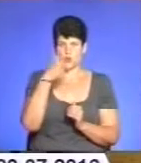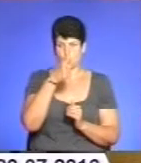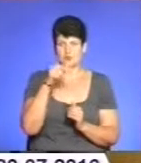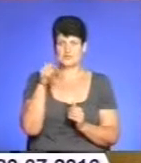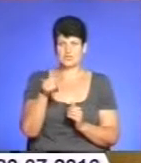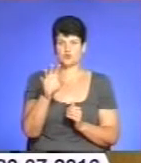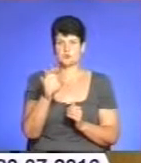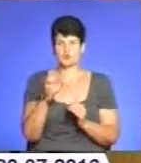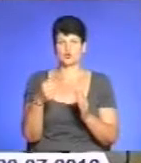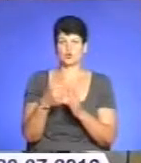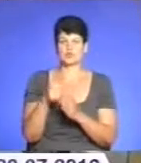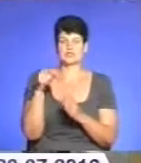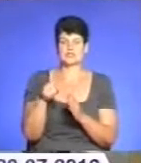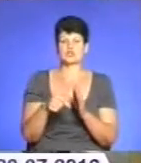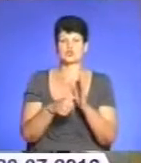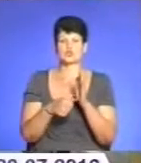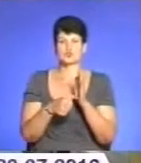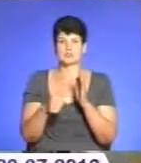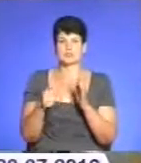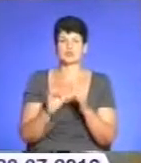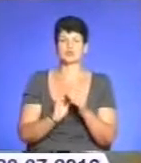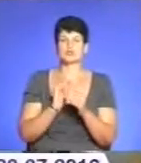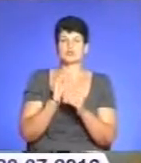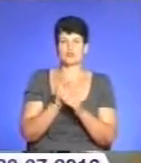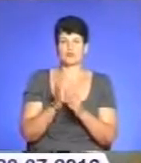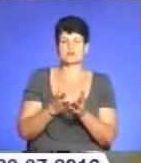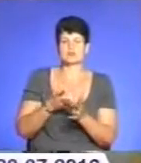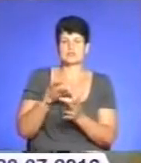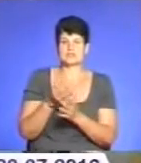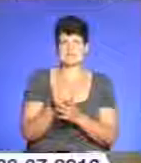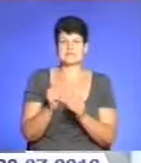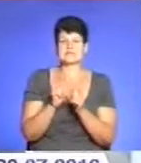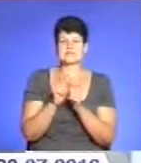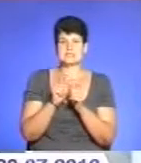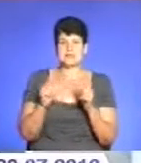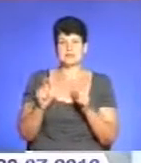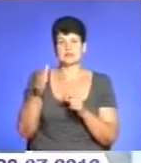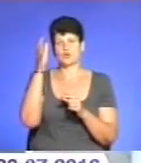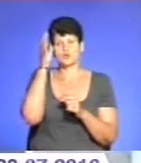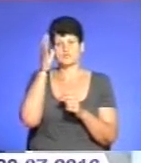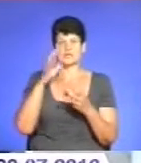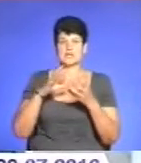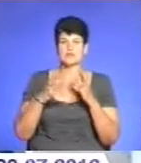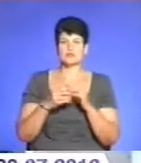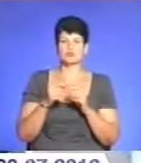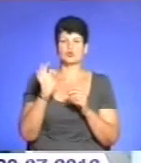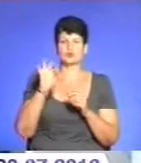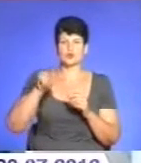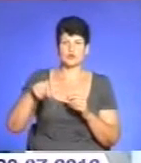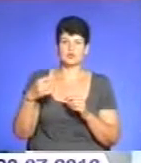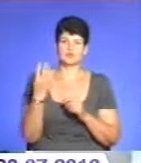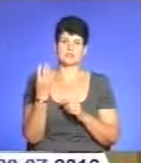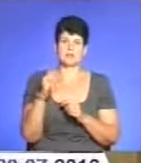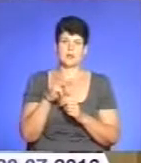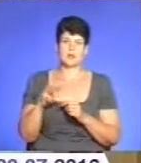1500 грн до 1600 грн, додатково профінансують заклади освітньої сфери області на суму 0,4 млн